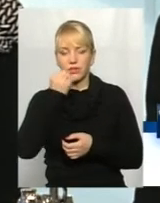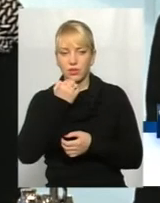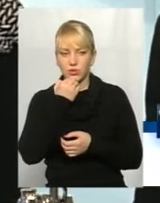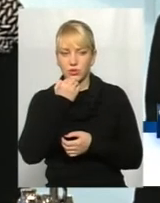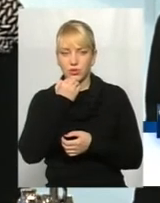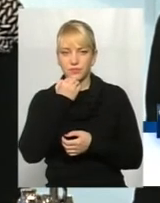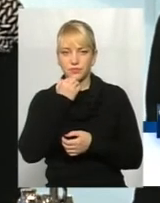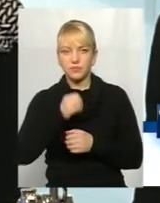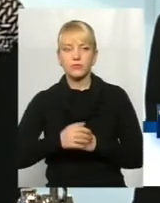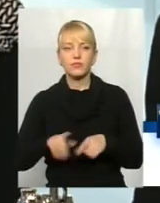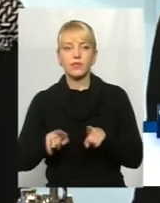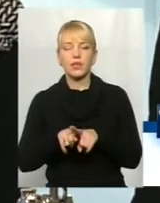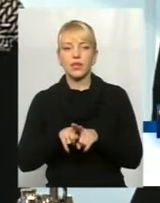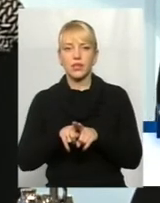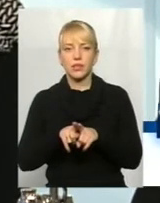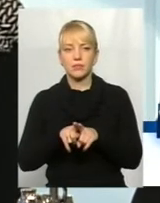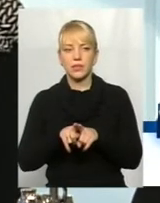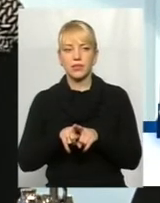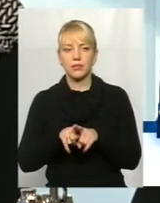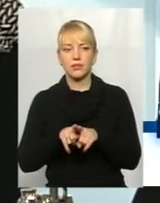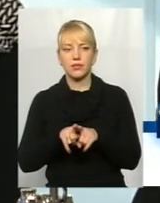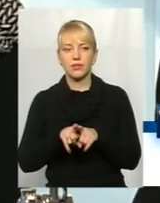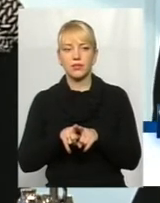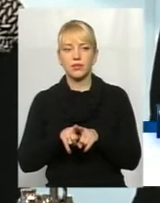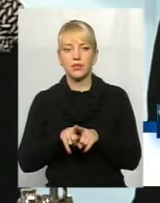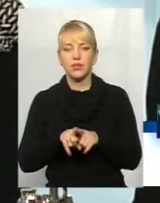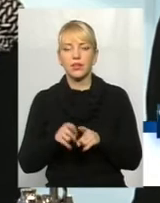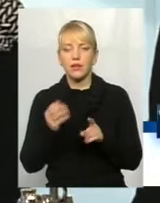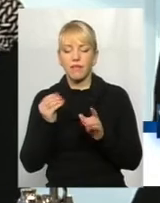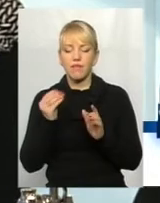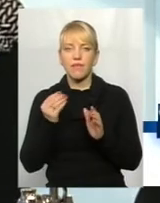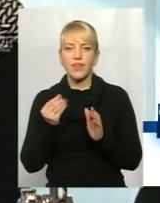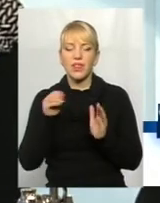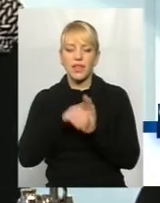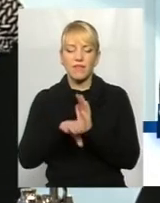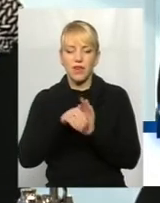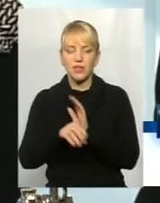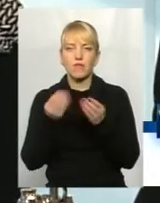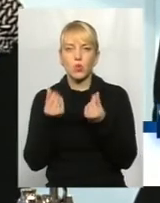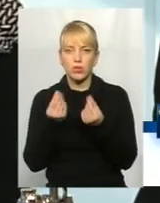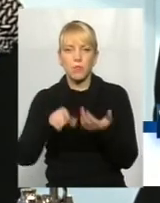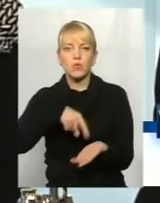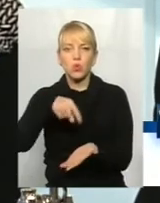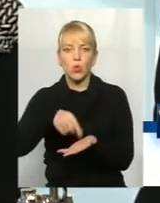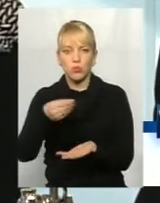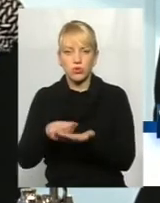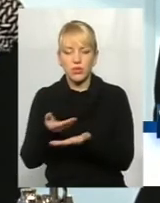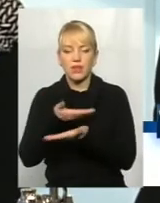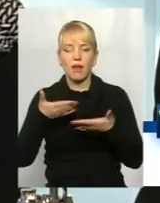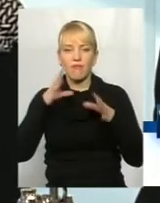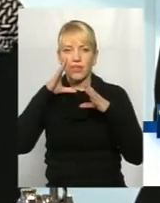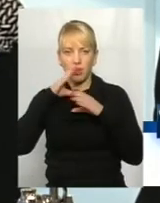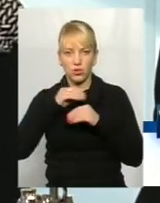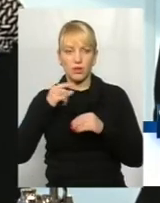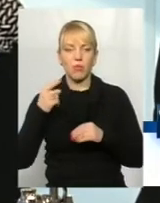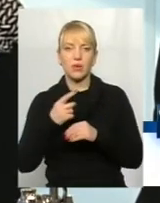вливанням коштів з нашого міського бюджету, нам вдалося, по